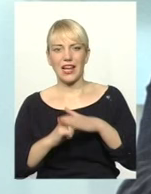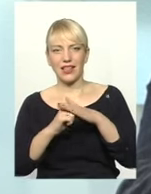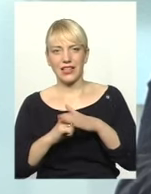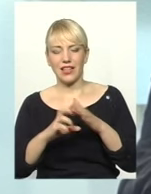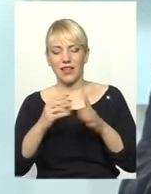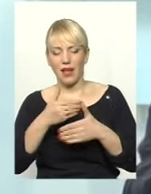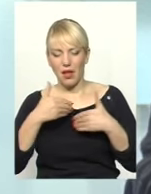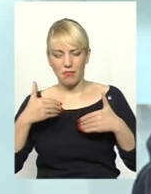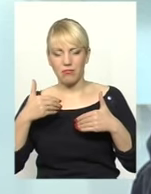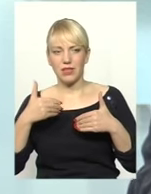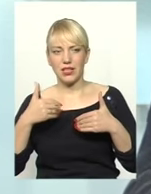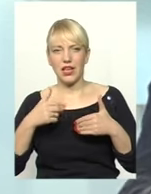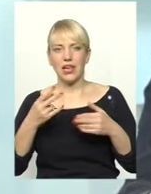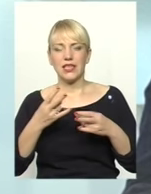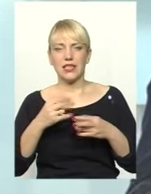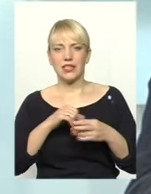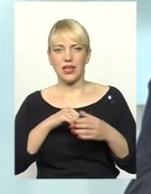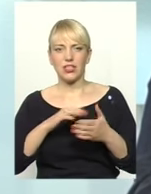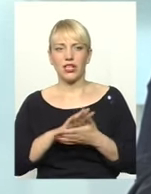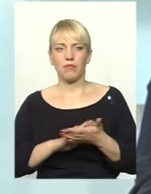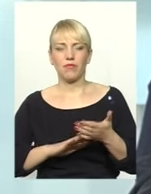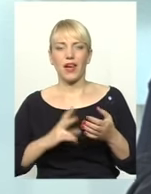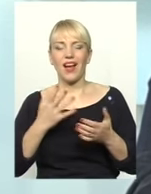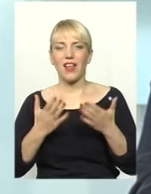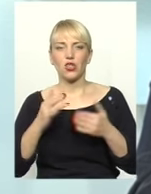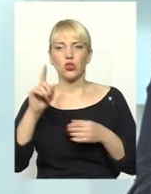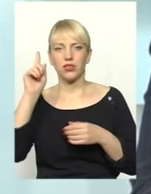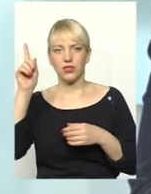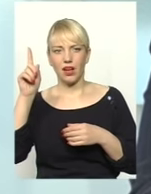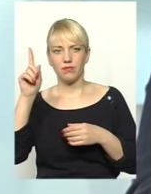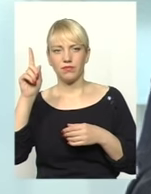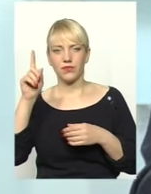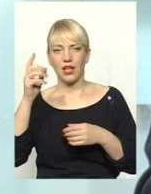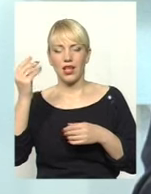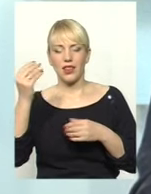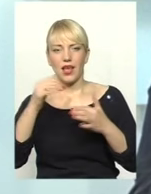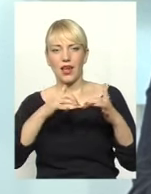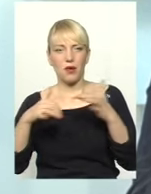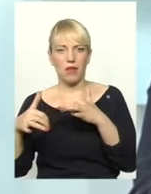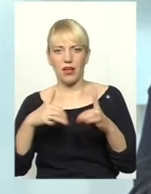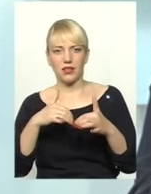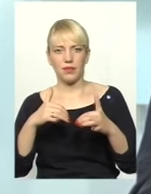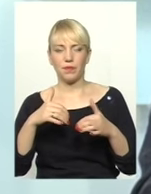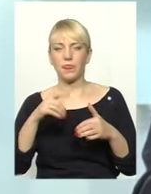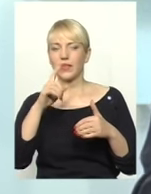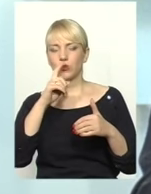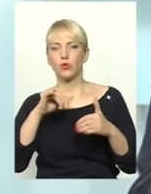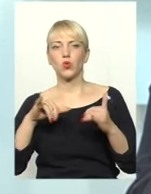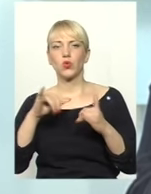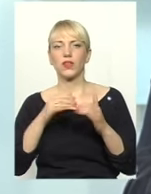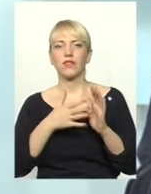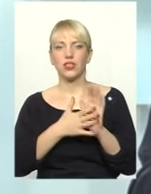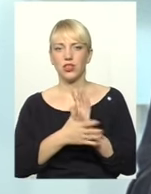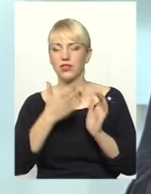самі, як в матриці, повинні далі. А якщо там абсолютно йде дериба, якщо там незрозуміли, куди витрачається, якщо немає